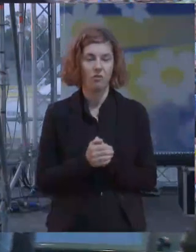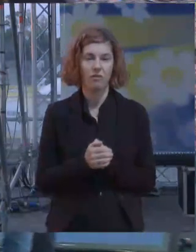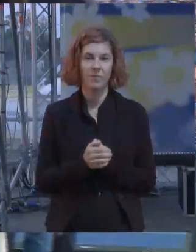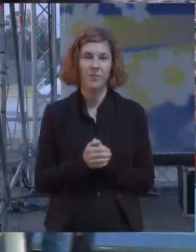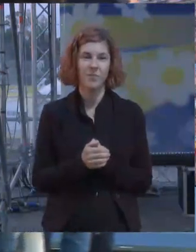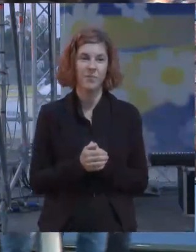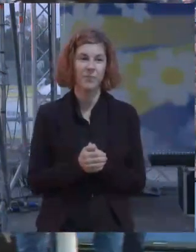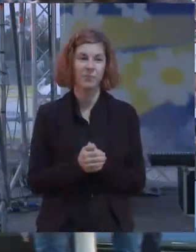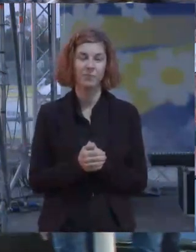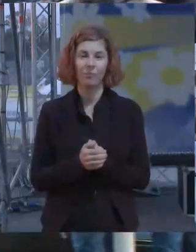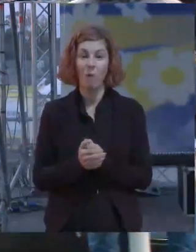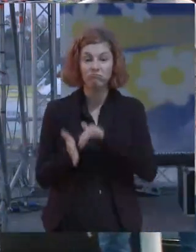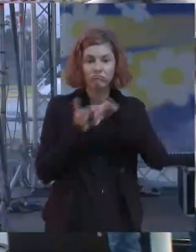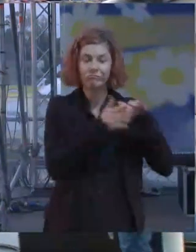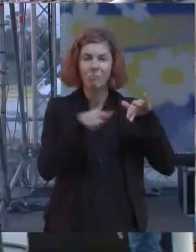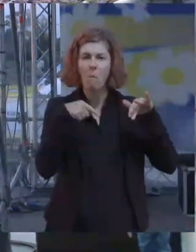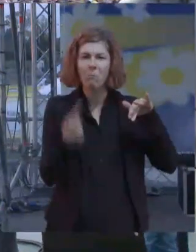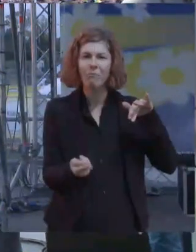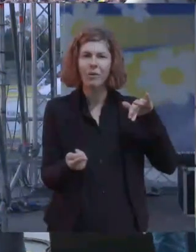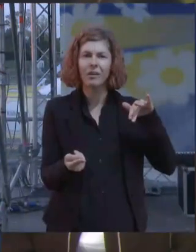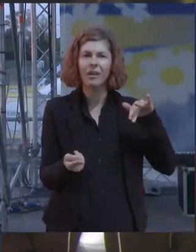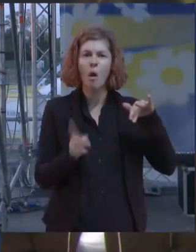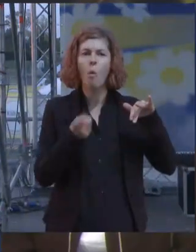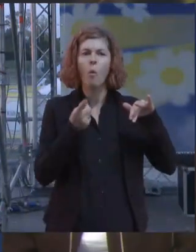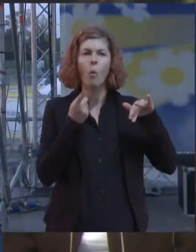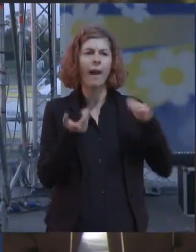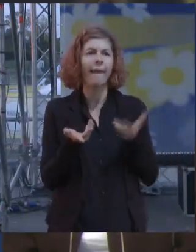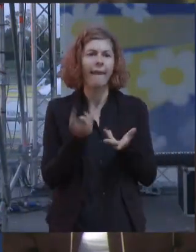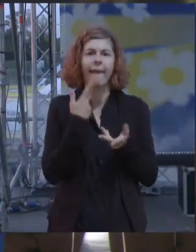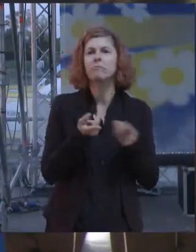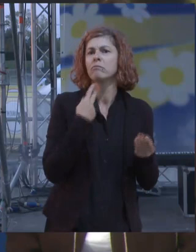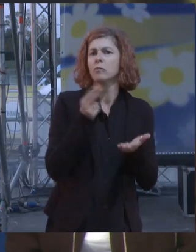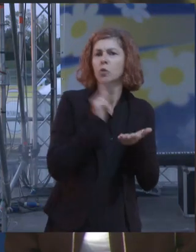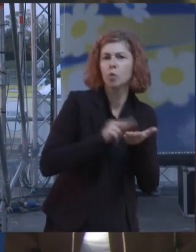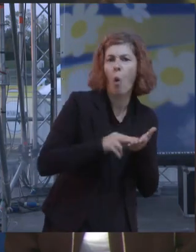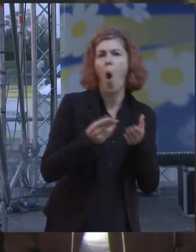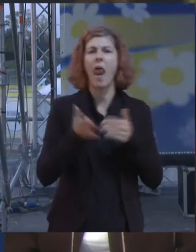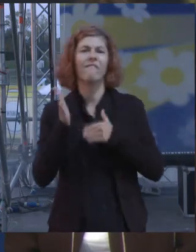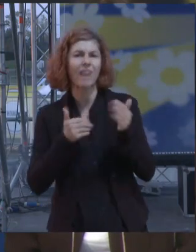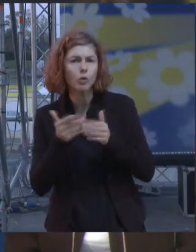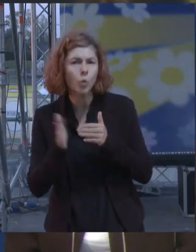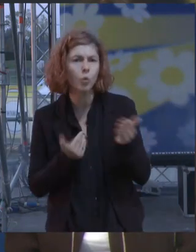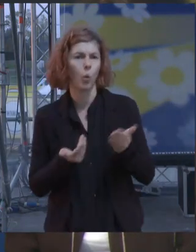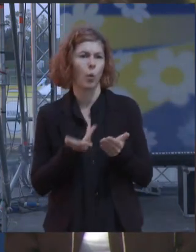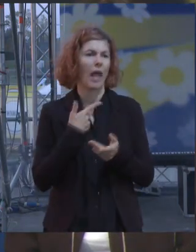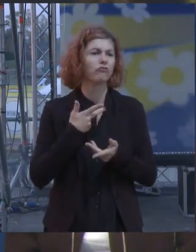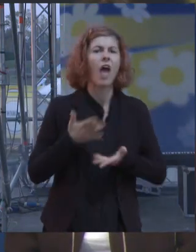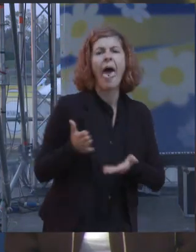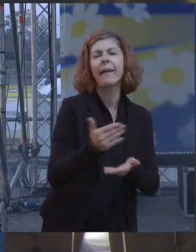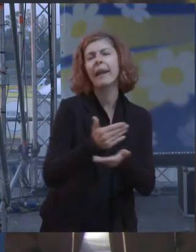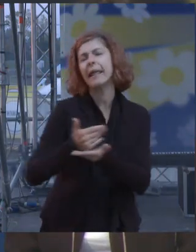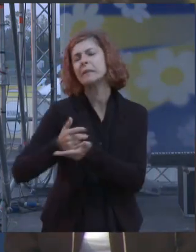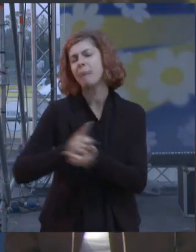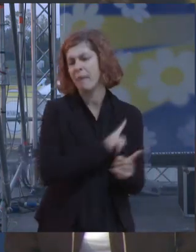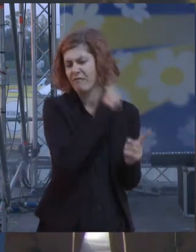e poi sotto il profilo delle infrastrutture delle scuole tutti questi risparmi che noi siamo riusciti ad ottenere in